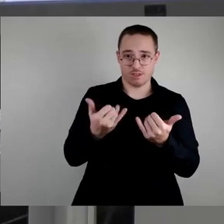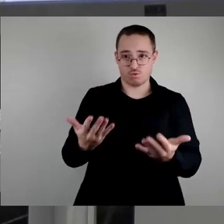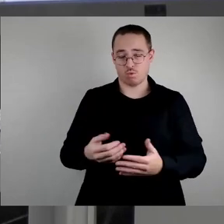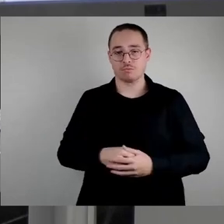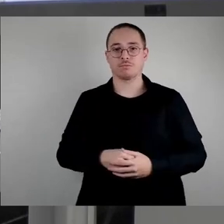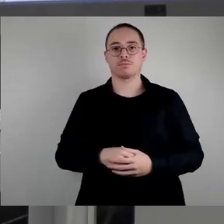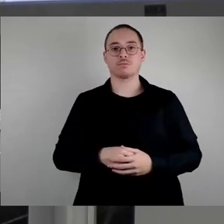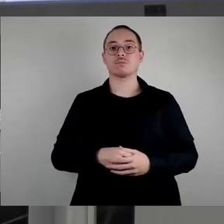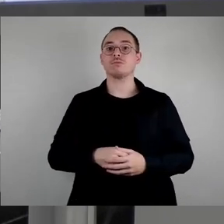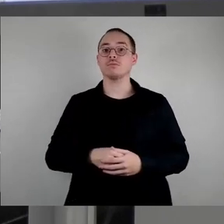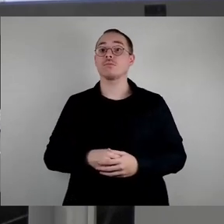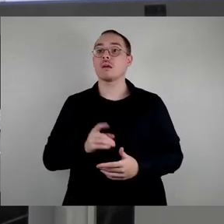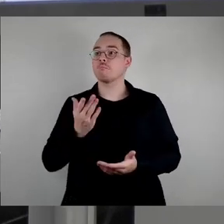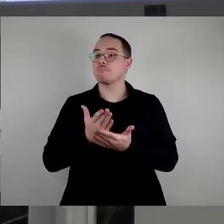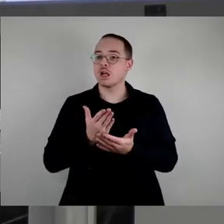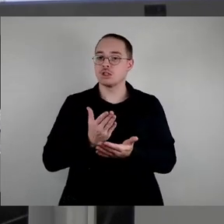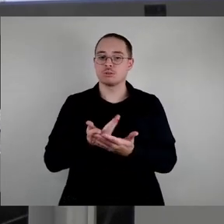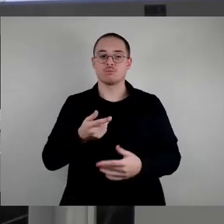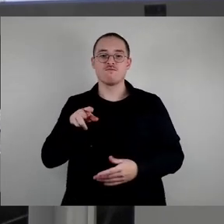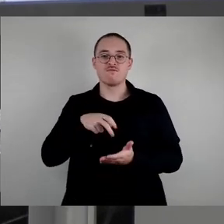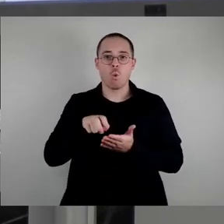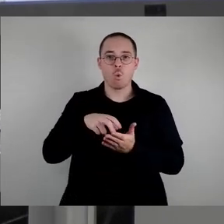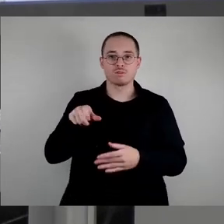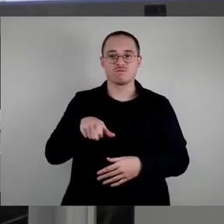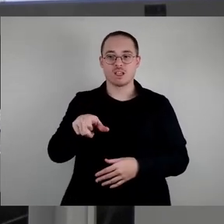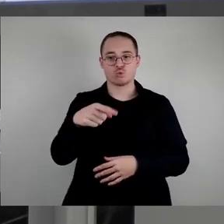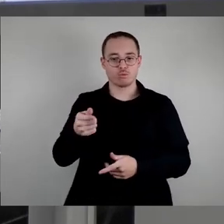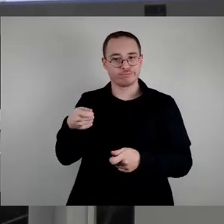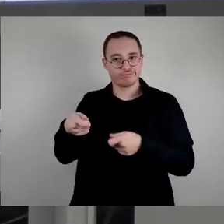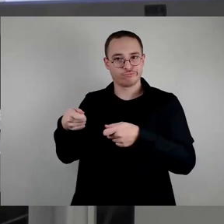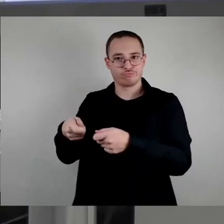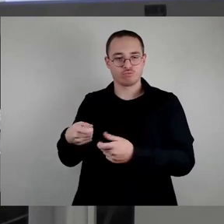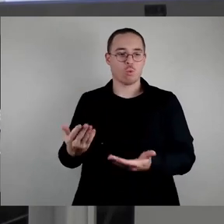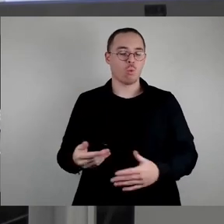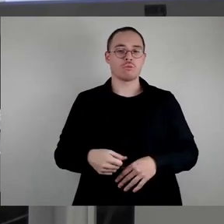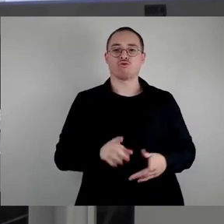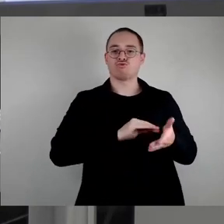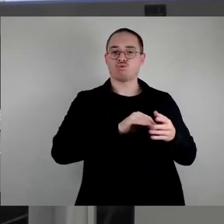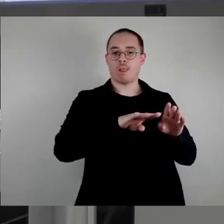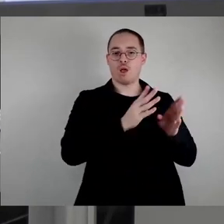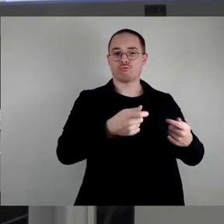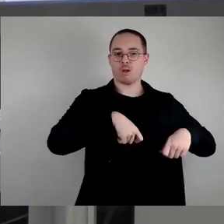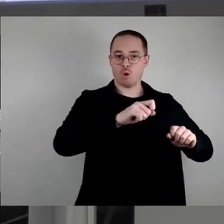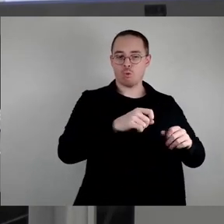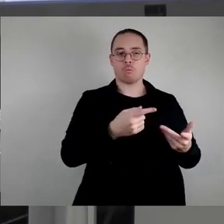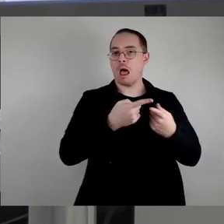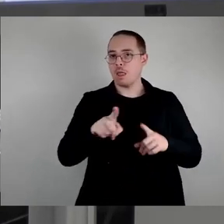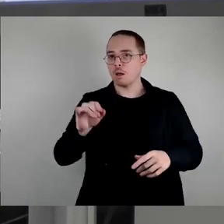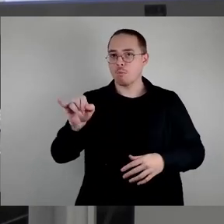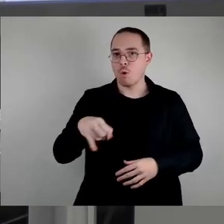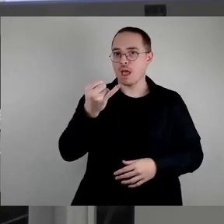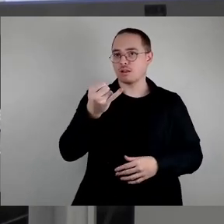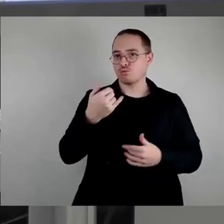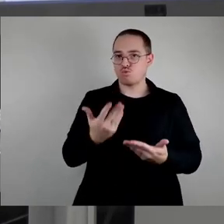den einen oder anderen Fußweg, die Unterstützung bei sogar Schulhausbauten oder anderen Projekten eine sinnvolle